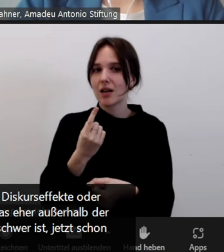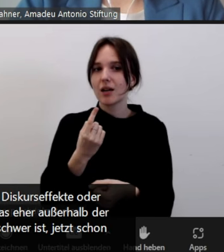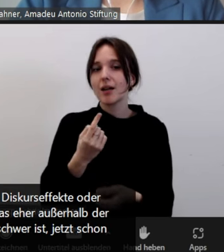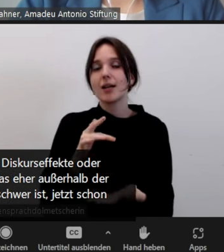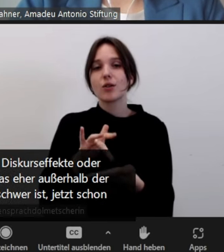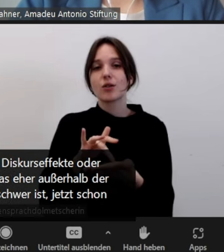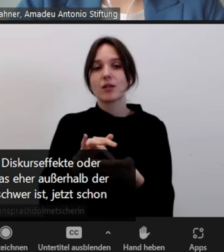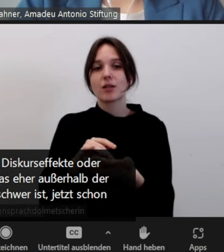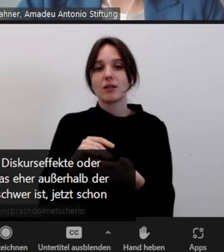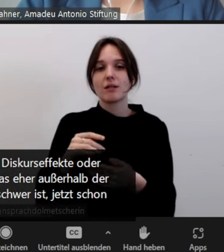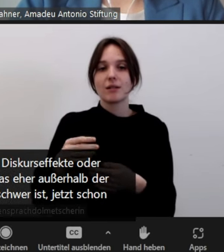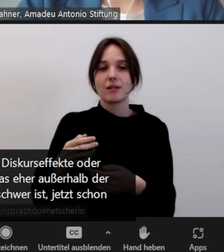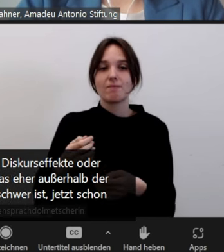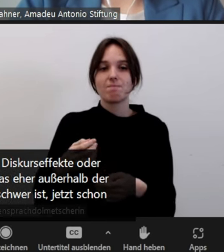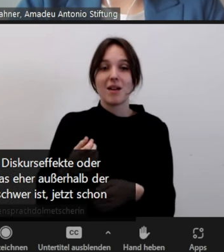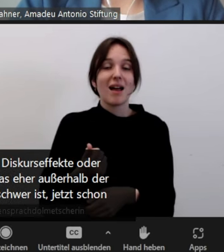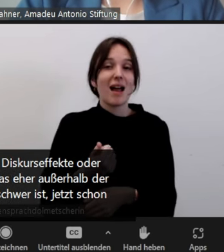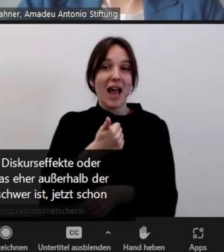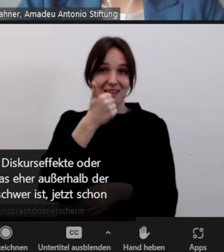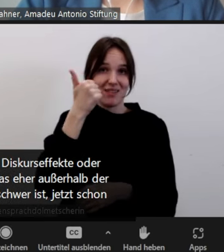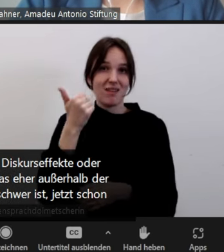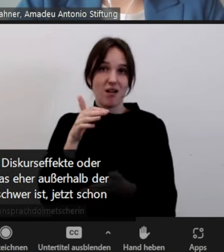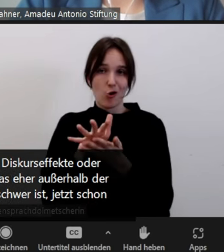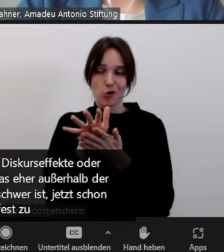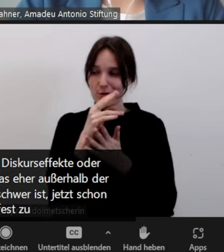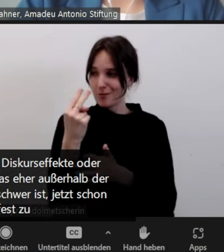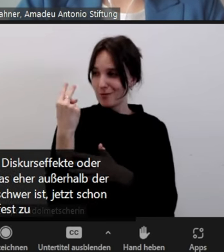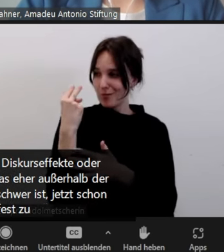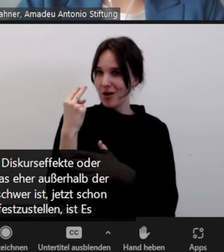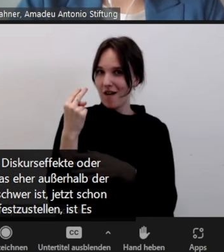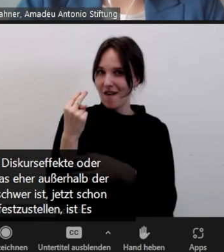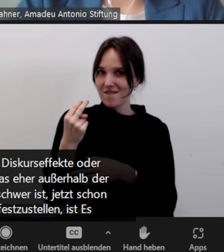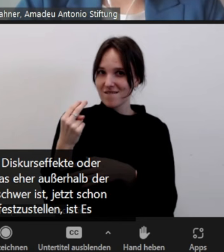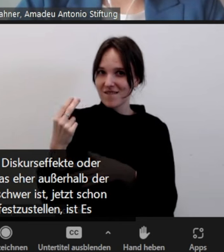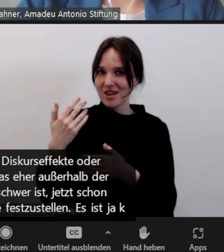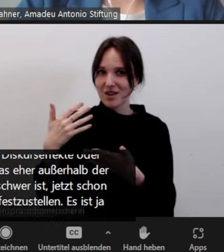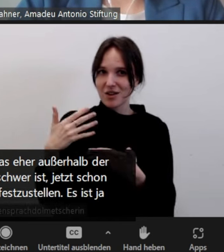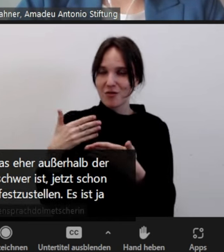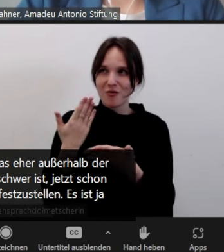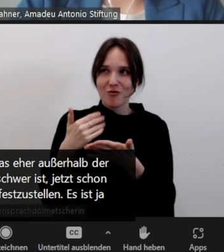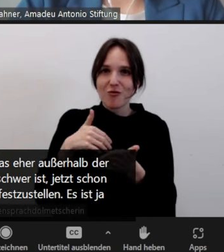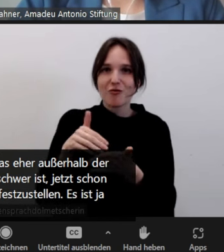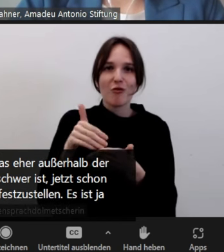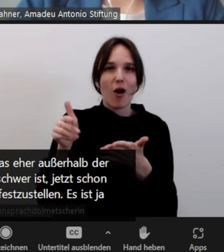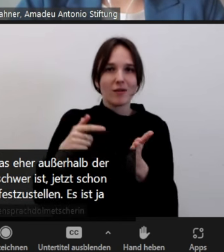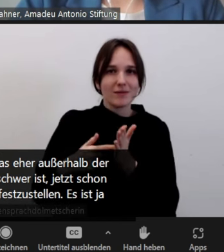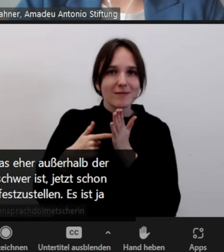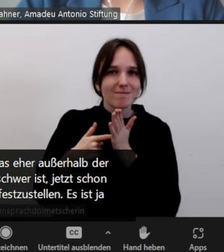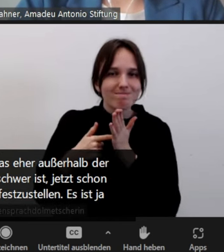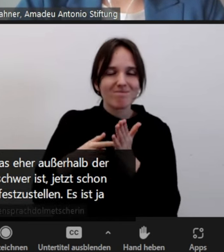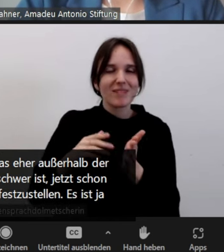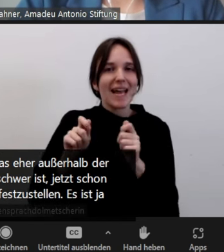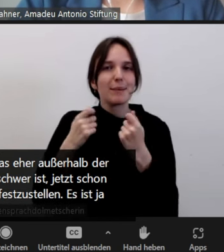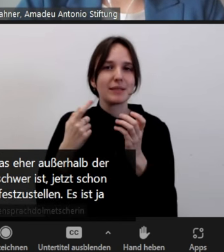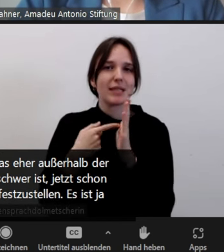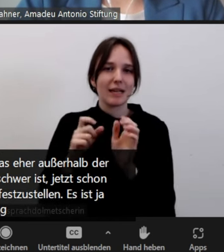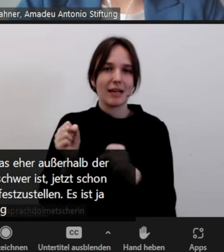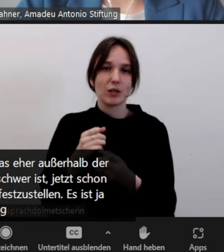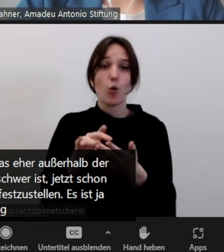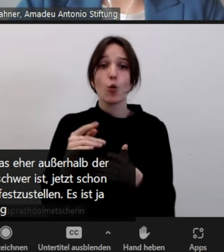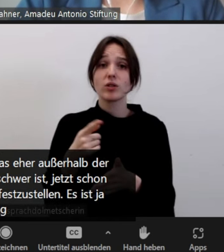einer Jahresauswertung Effekte festzustellen. Wir haben es ja sowieso keine repräsentative Untersuchung,